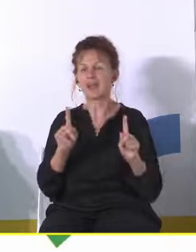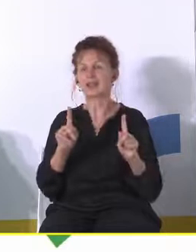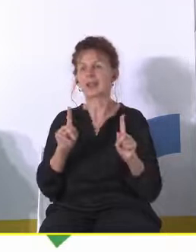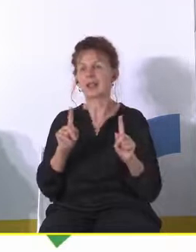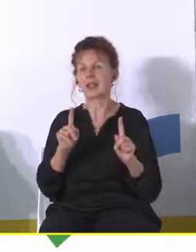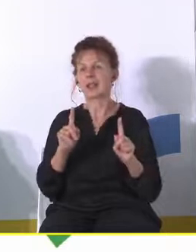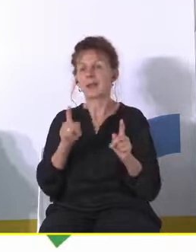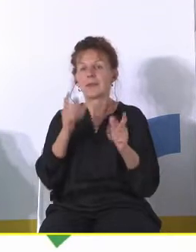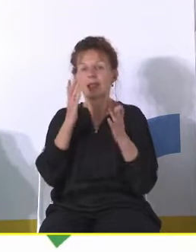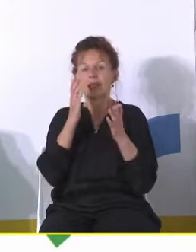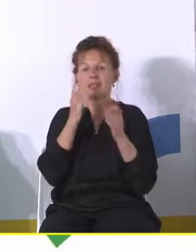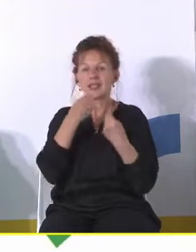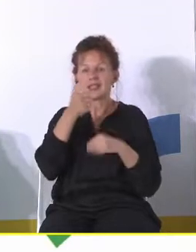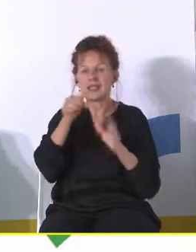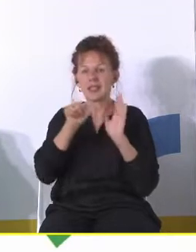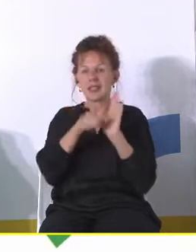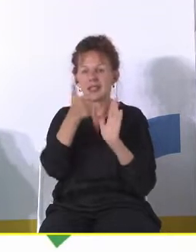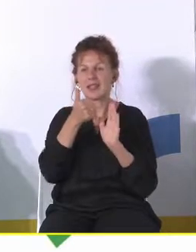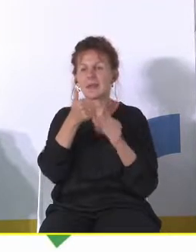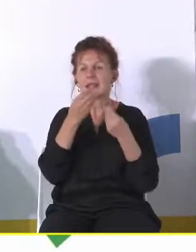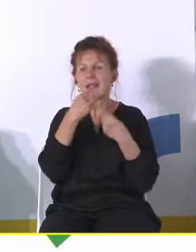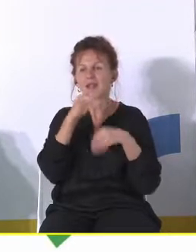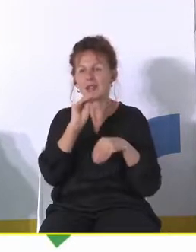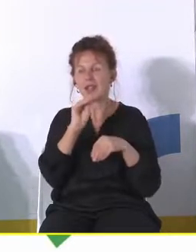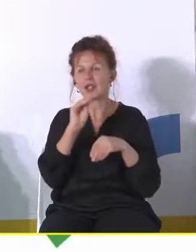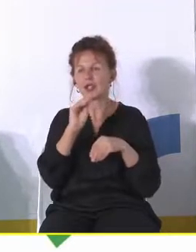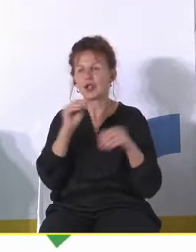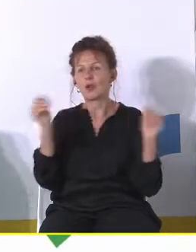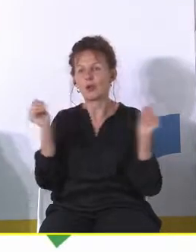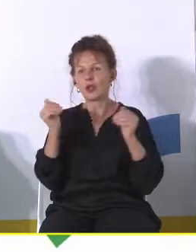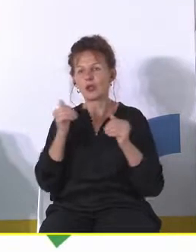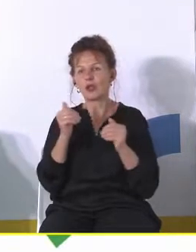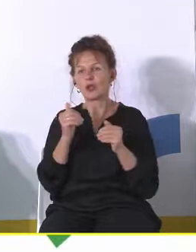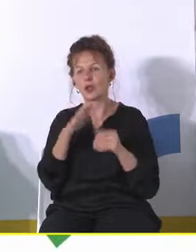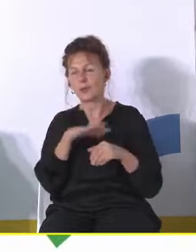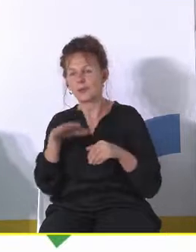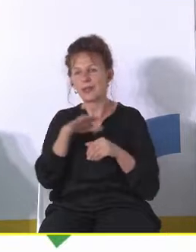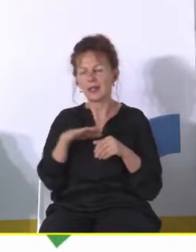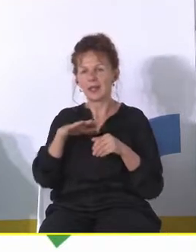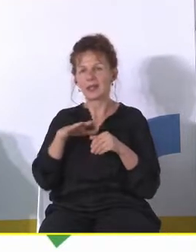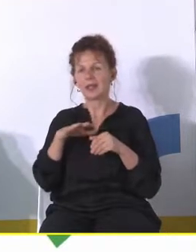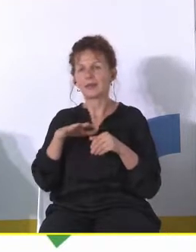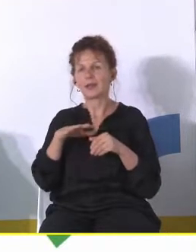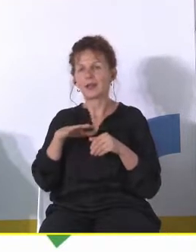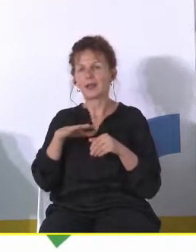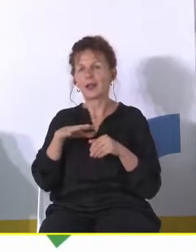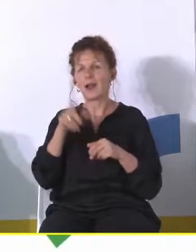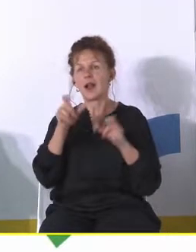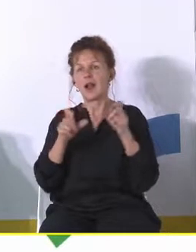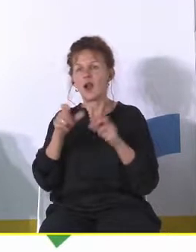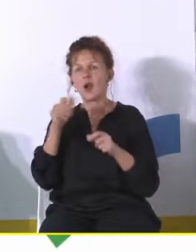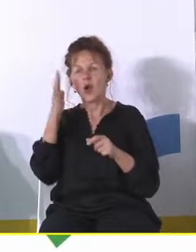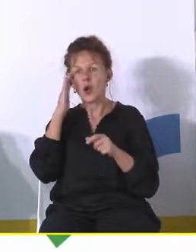takim jednym z największych chyba zasobów pewnie być może nawet w Polsce na tak niewielkim terenie lokali na